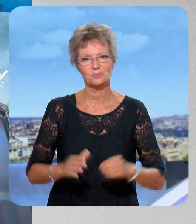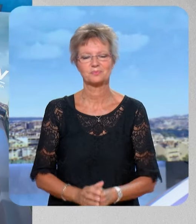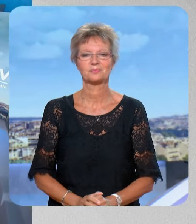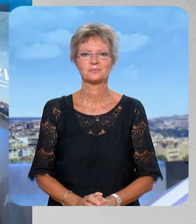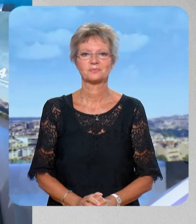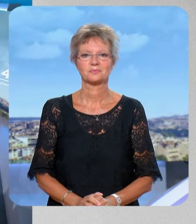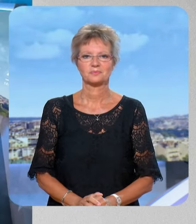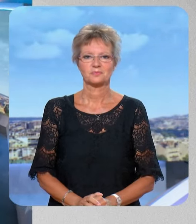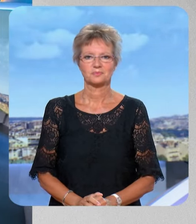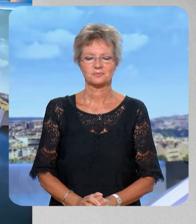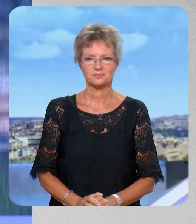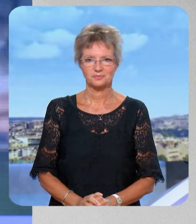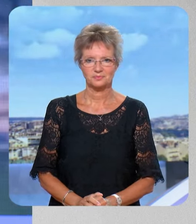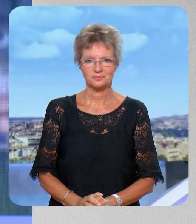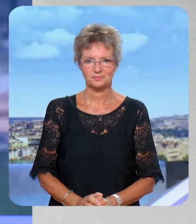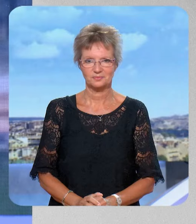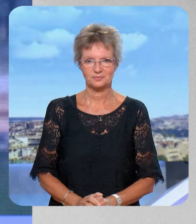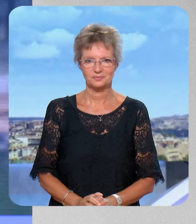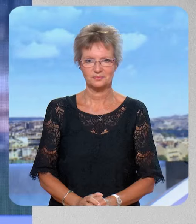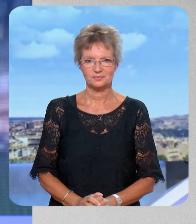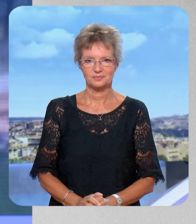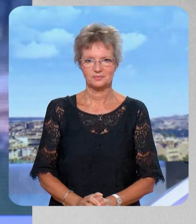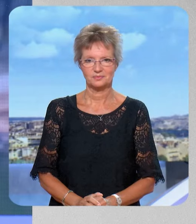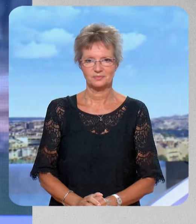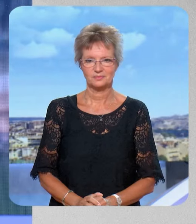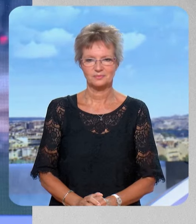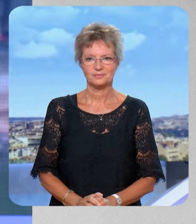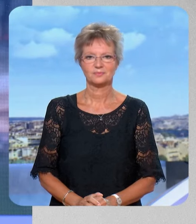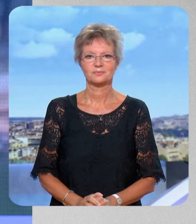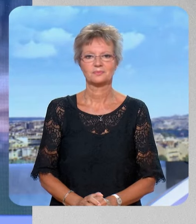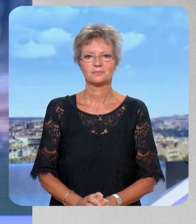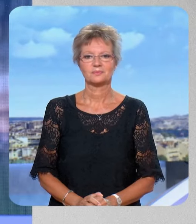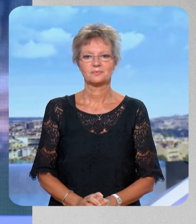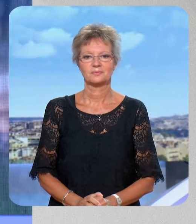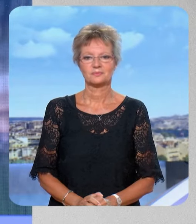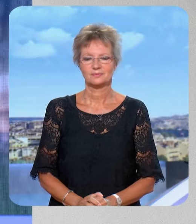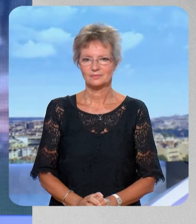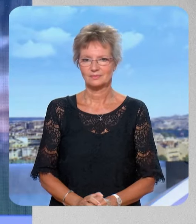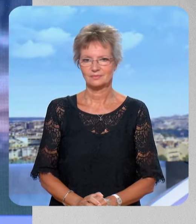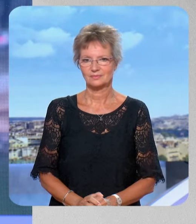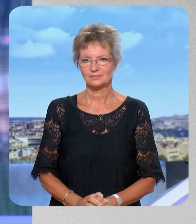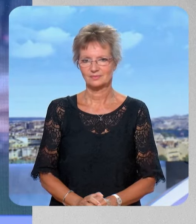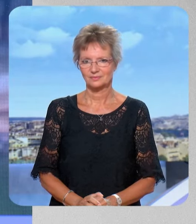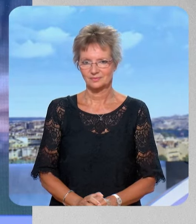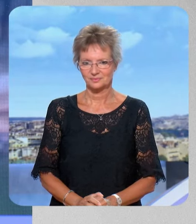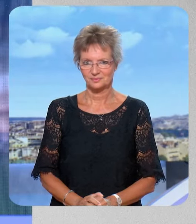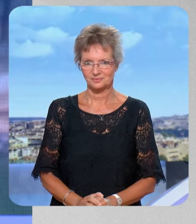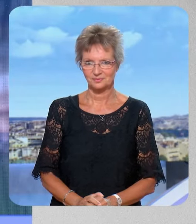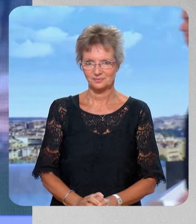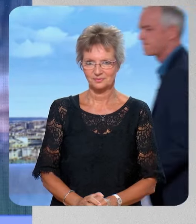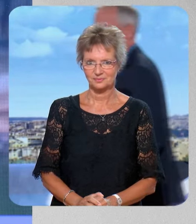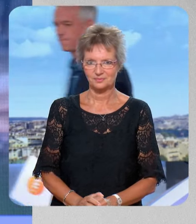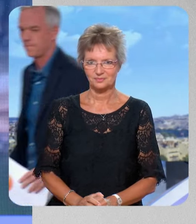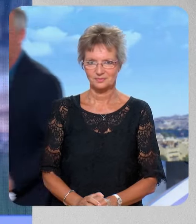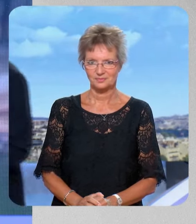beaucoup Éric Coquerel. Merci Julien. Bravo pour cette première. Et merci également à Annick Mottin pour la traduction en langue des signes.